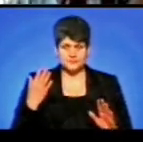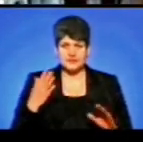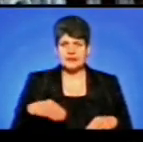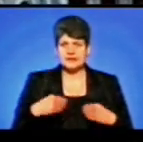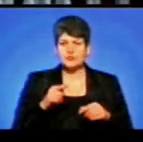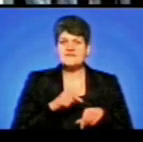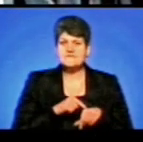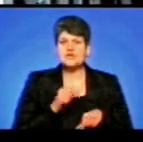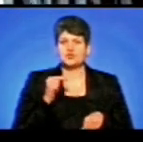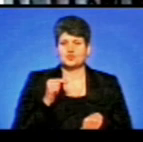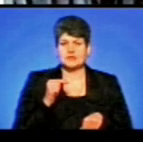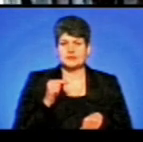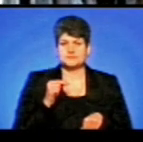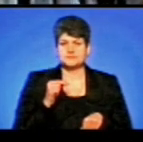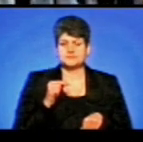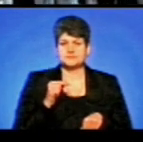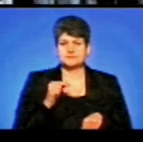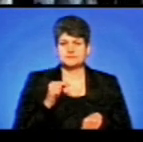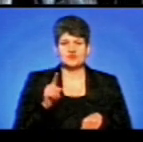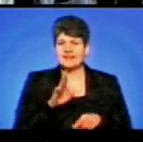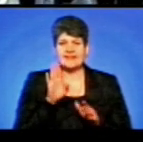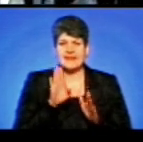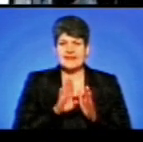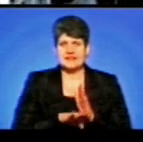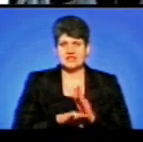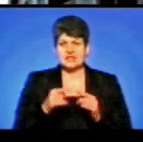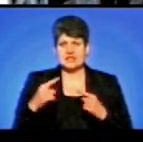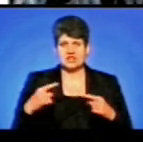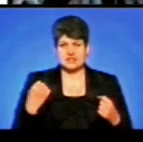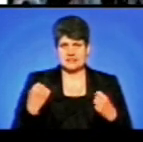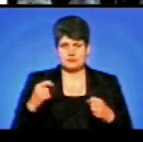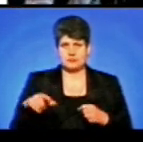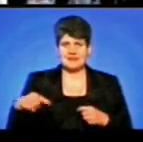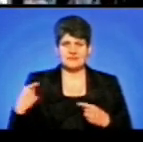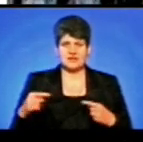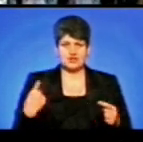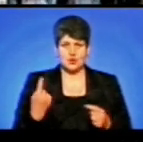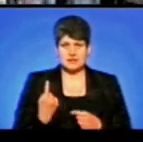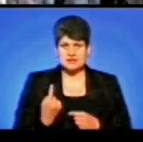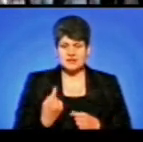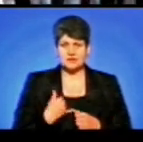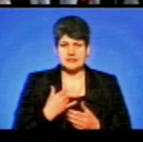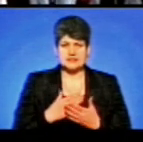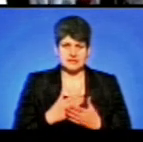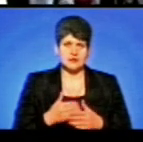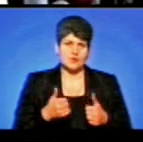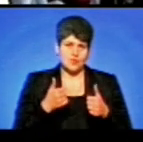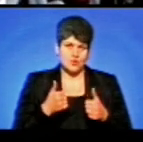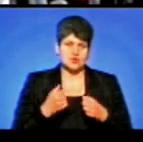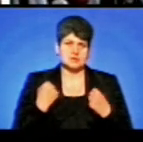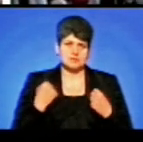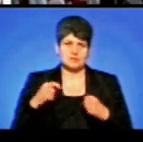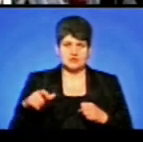дають їм відчути, що вони не гірших інших спортсменів, інших областей. У нас є досить хороші, достойні